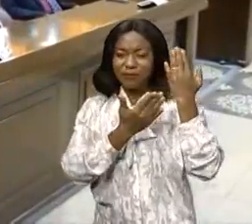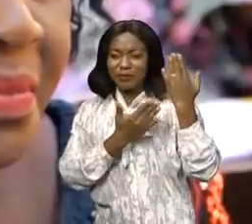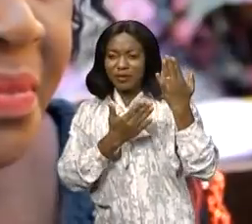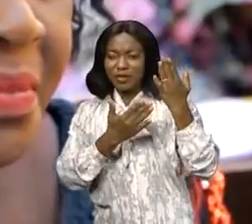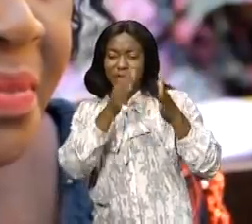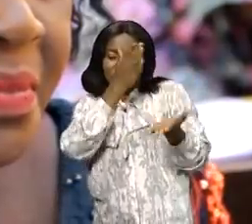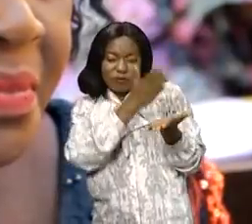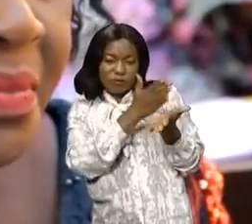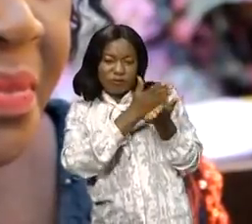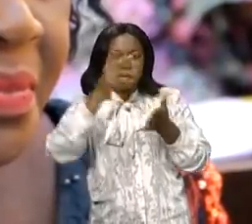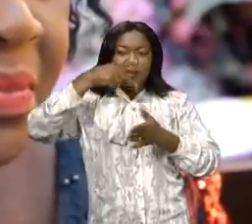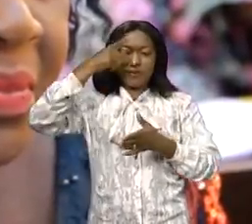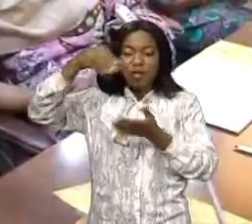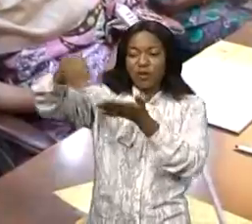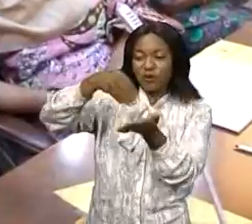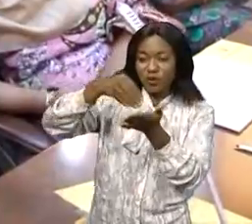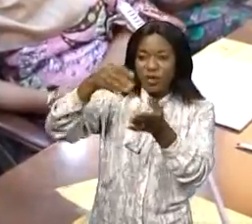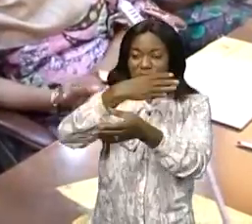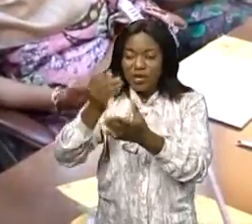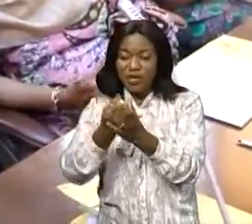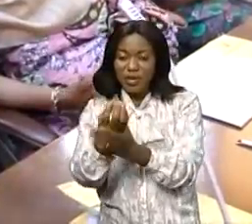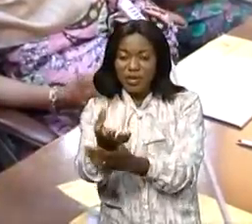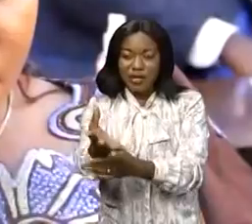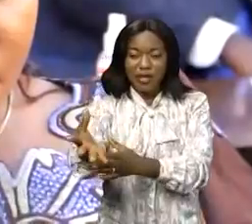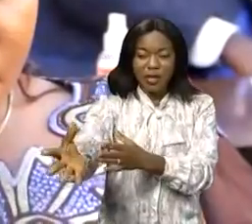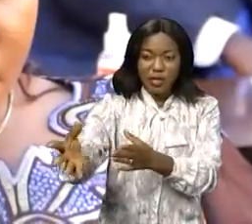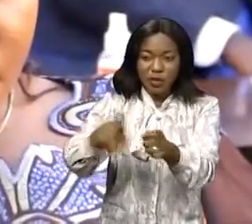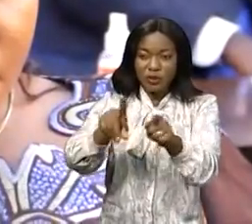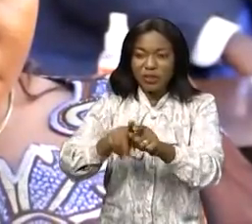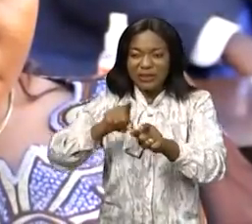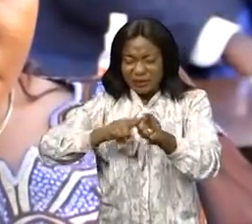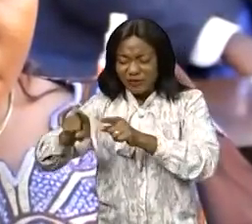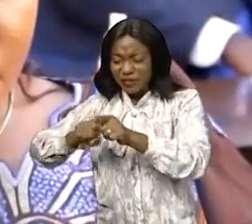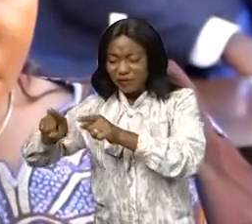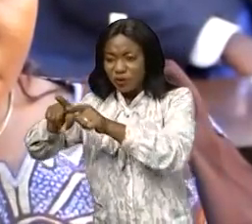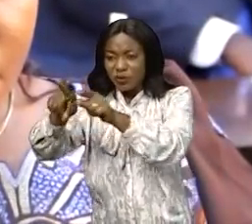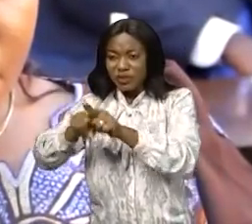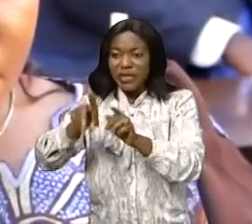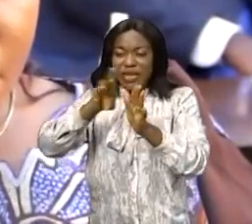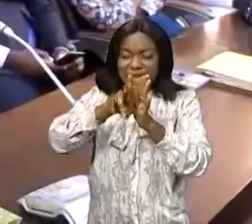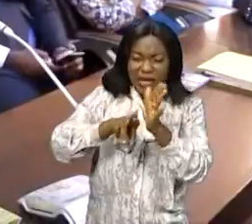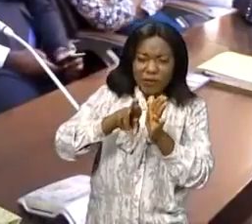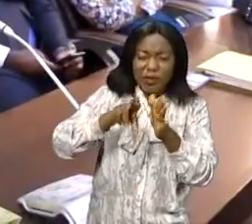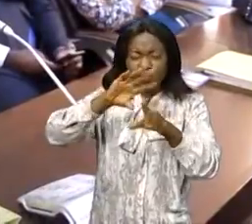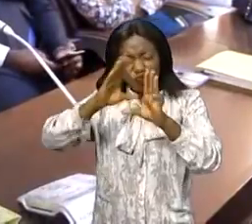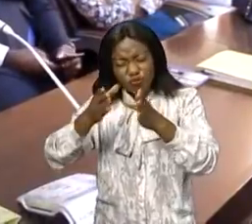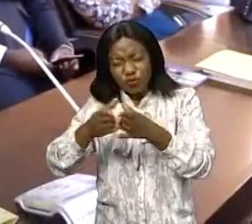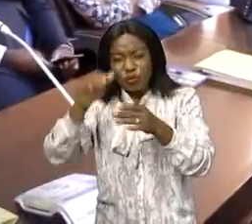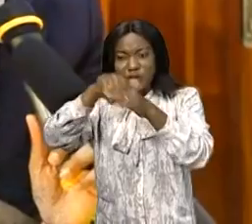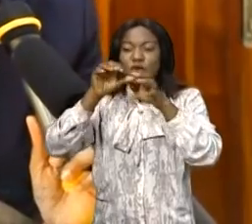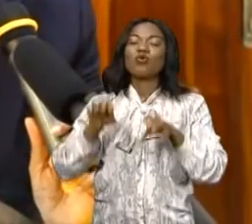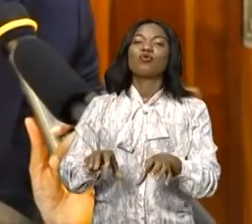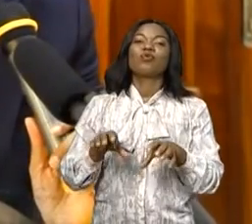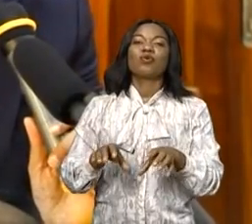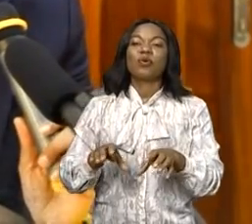pétrolières, la contribution de la production ou l'exploitation pétrolière ainsi que la réglementation environnementale en RDC.